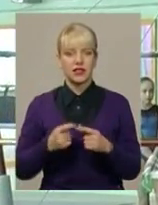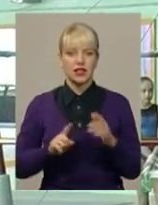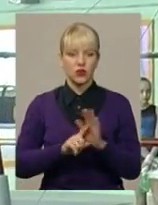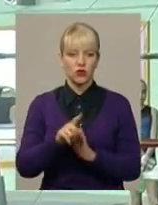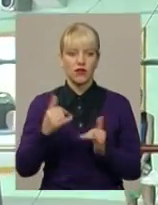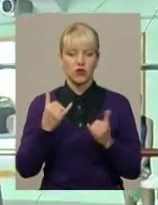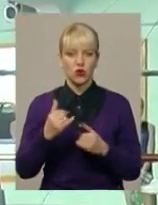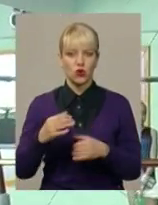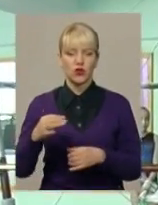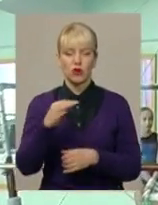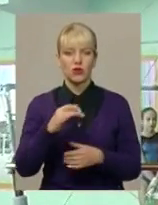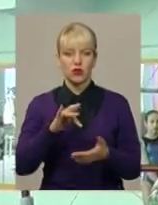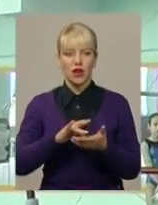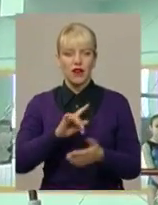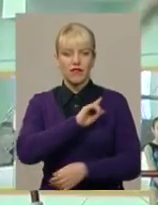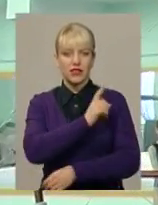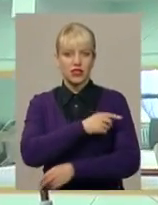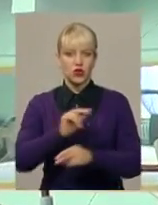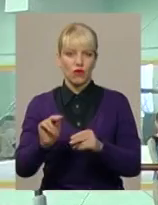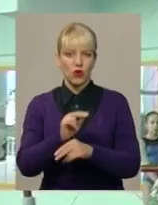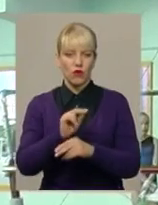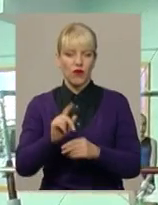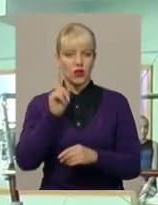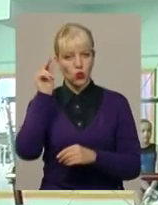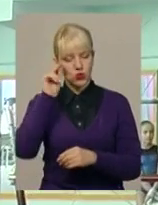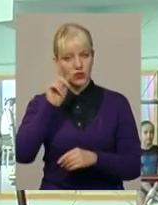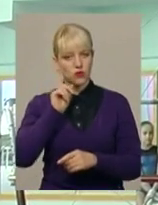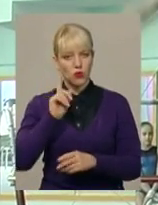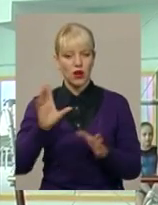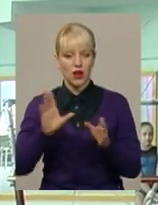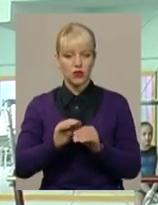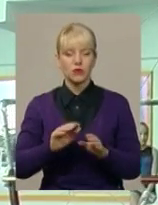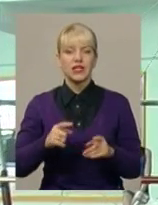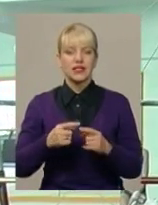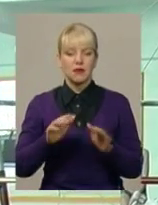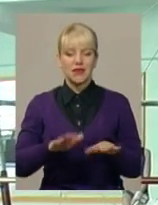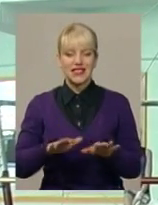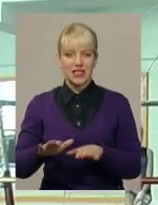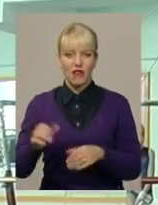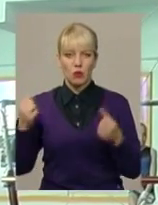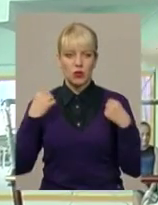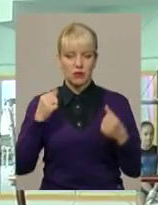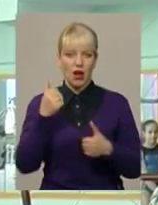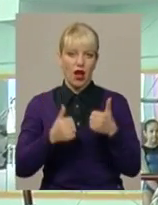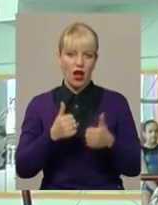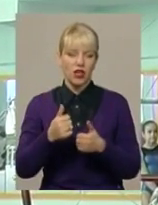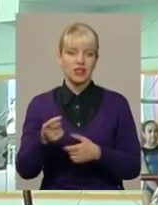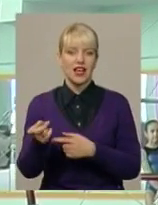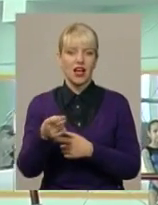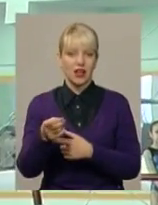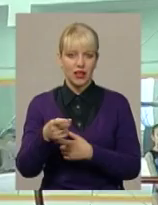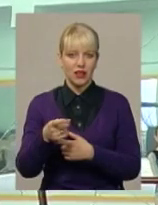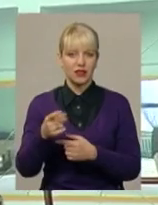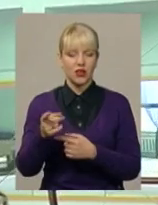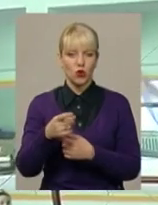обласному центрі фізичного виховання учнівської молоді. Разом з місцевими спортсменами за першість змагаються учасники з Рівного, Тернополя та